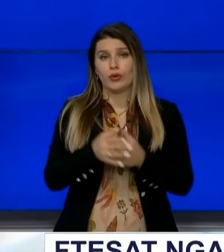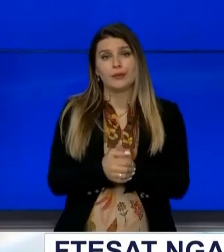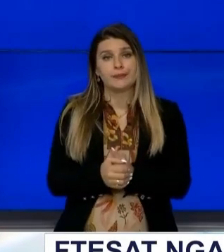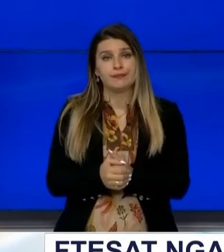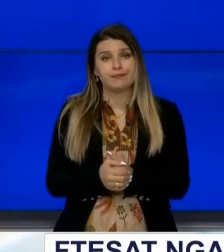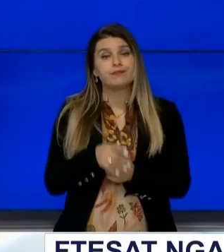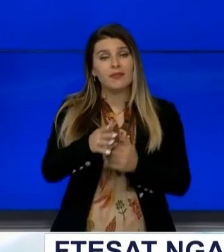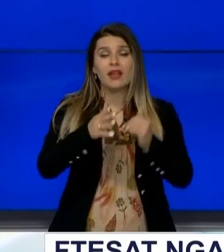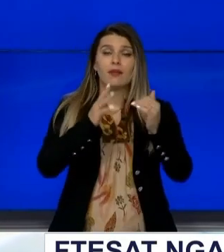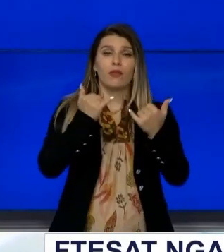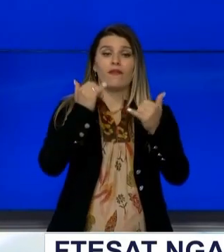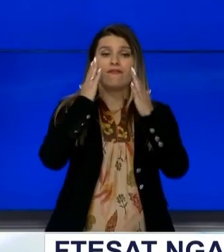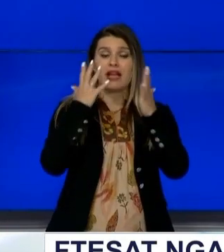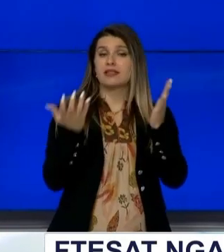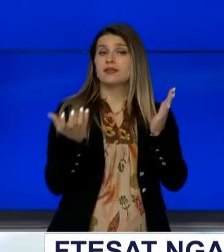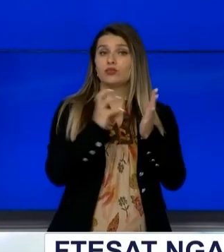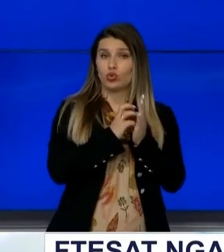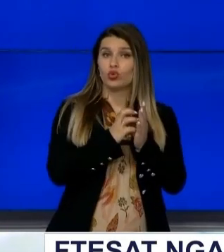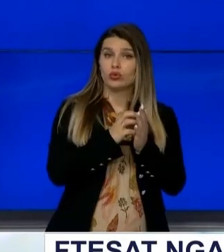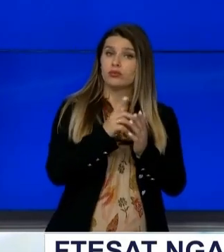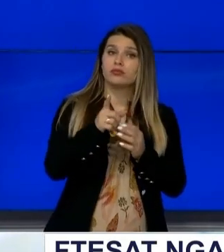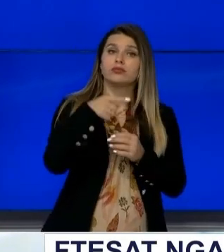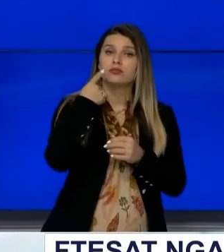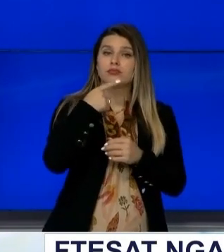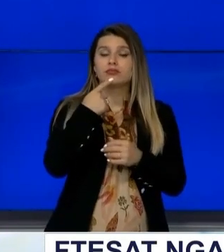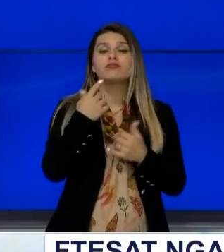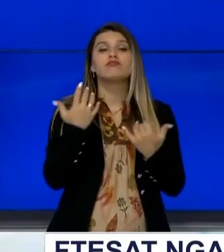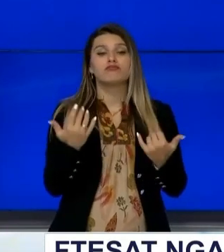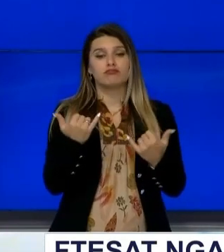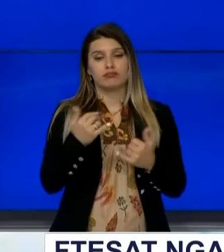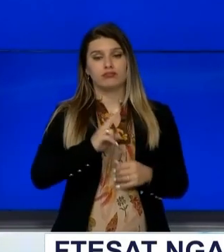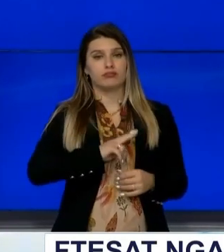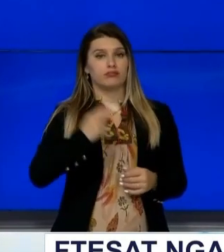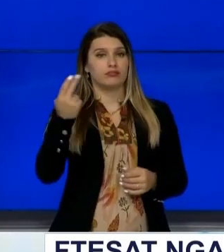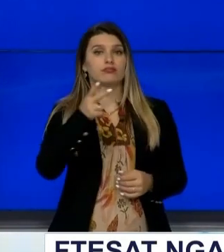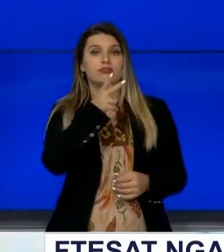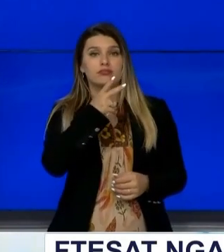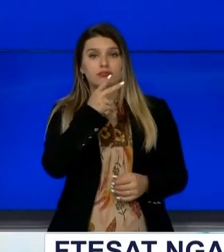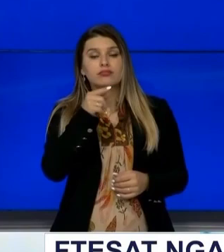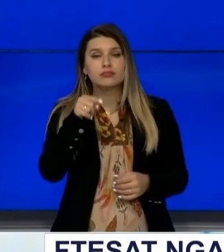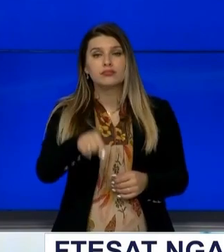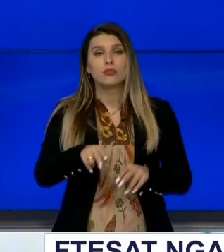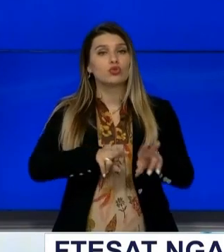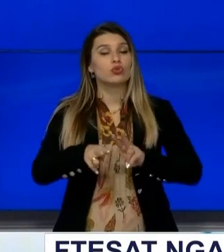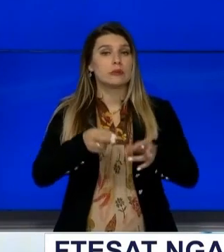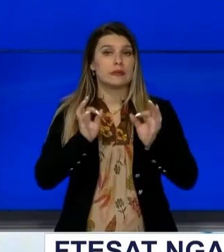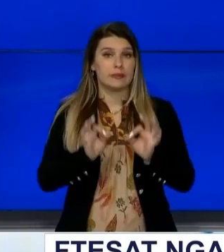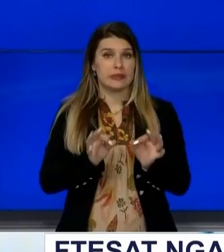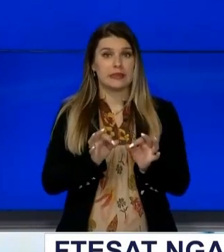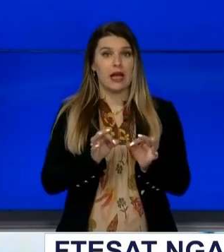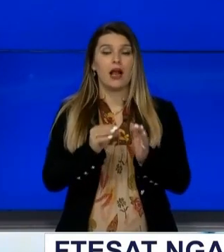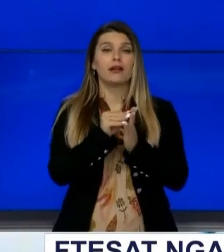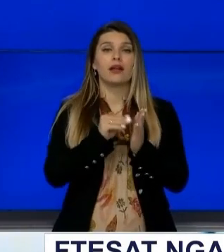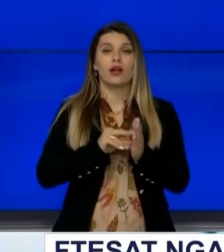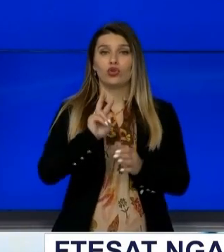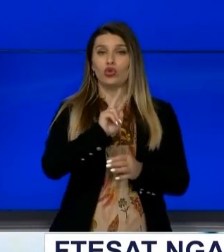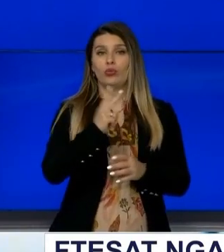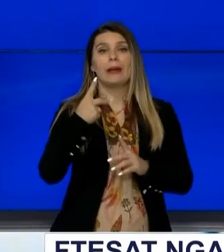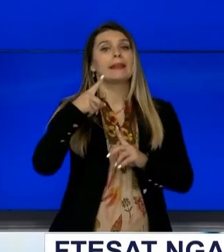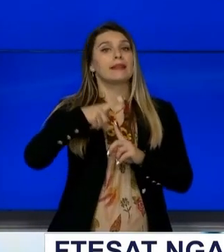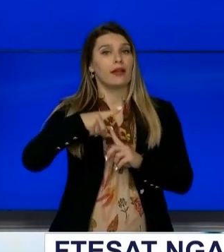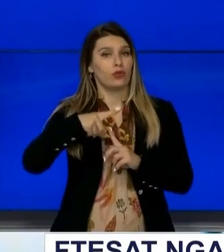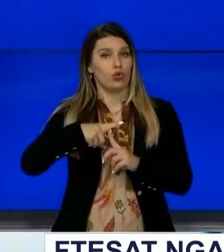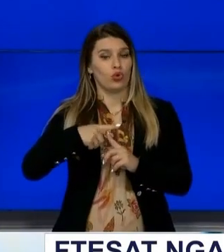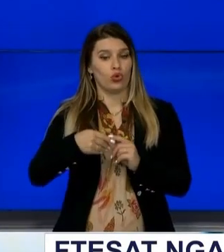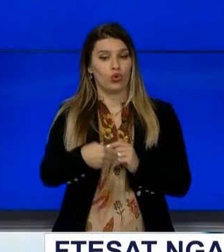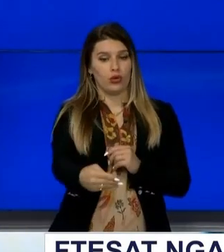pëstim në rjetin social Facebook, Balovci ka shkruar se është të fëtuar të paracitet para prokurorit të specializuar me dy mbëdjetetor në